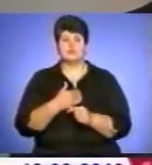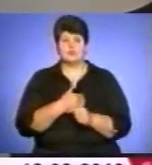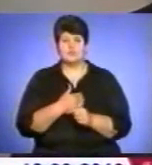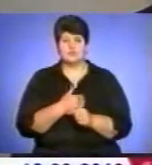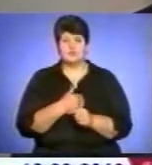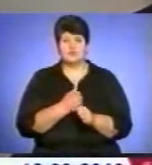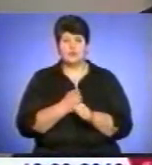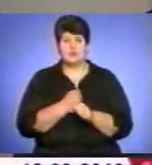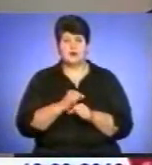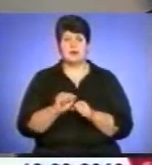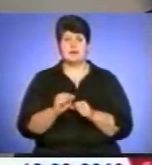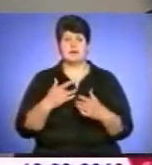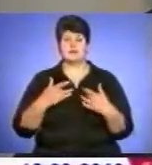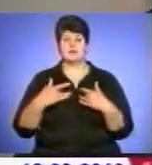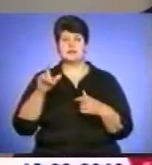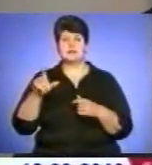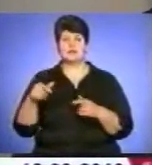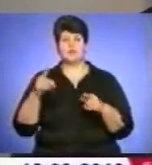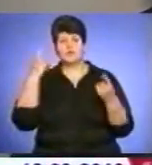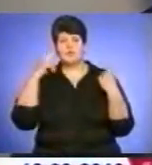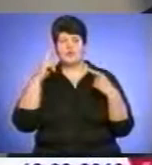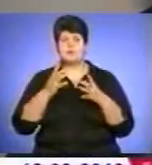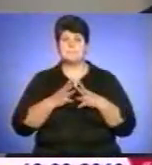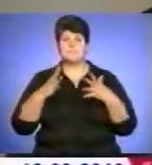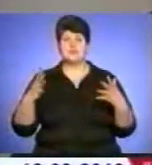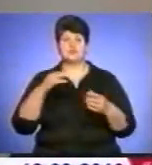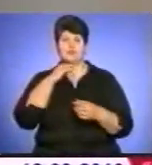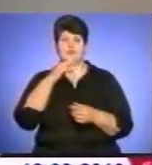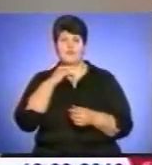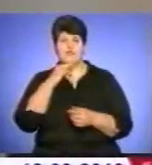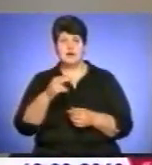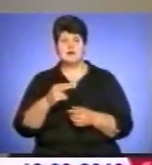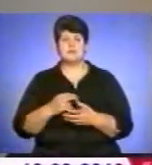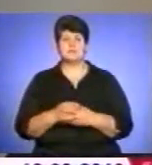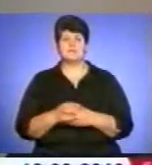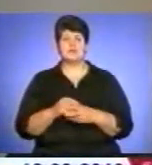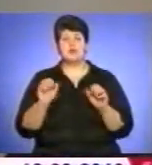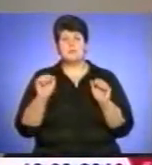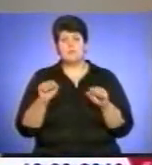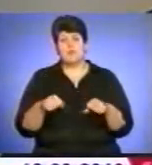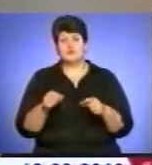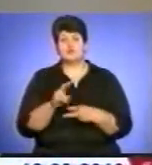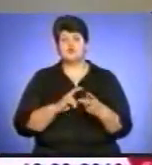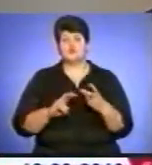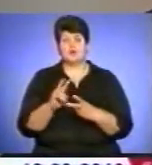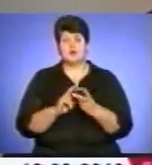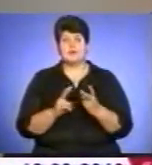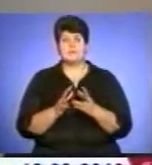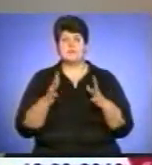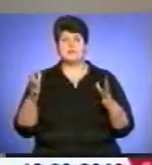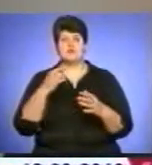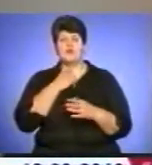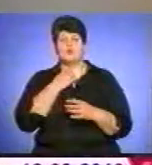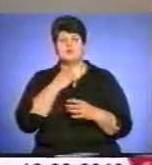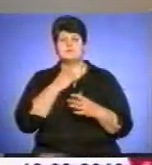артиста до творчості, до більшої уваги, може шукання більше в голосі якоїсь такої